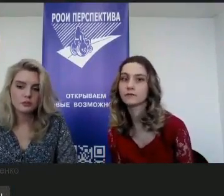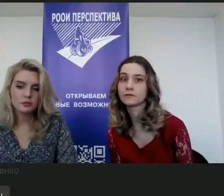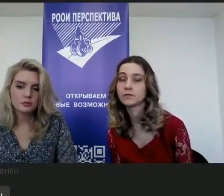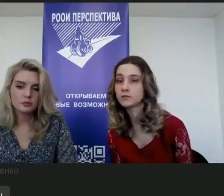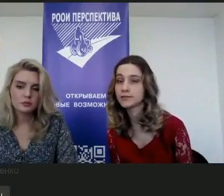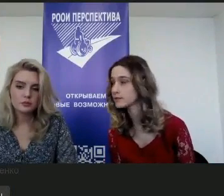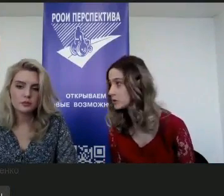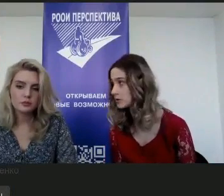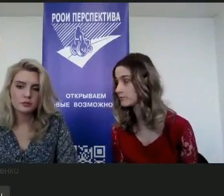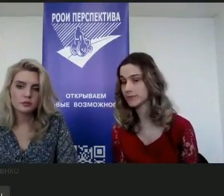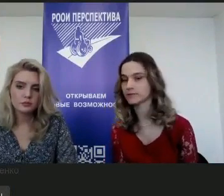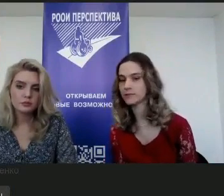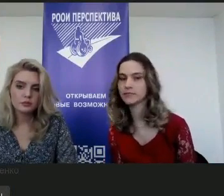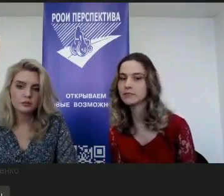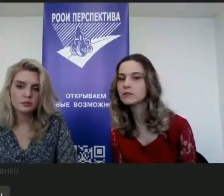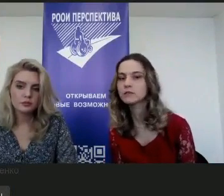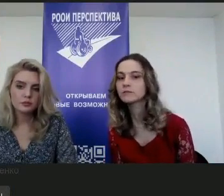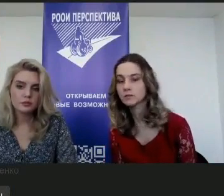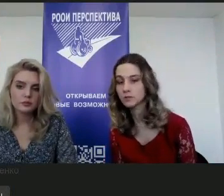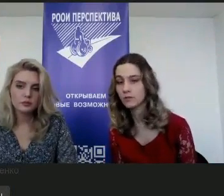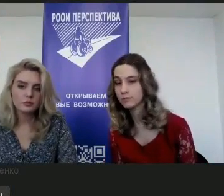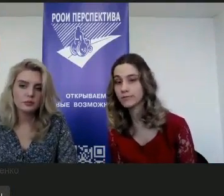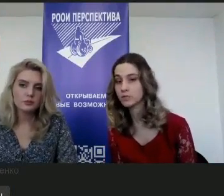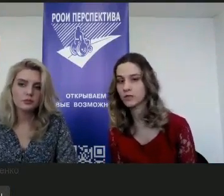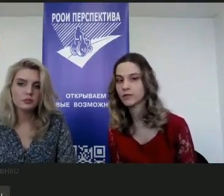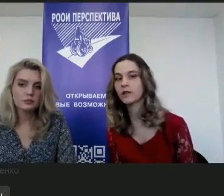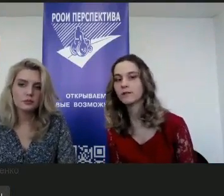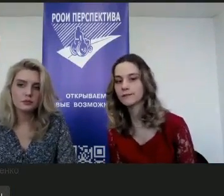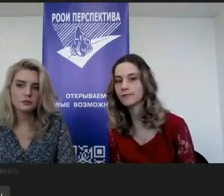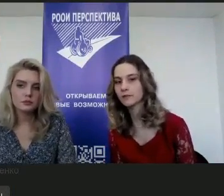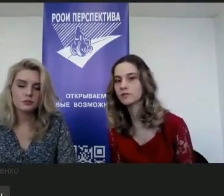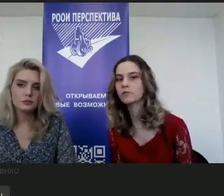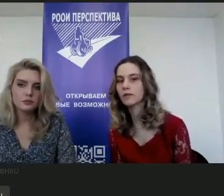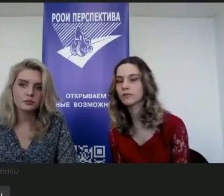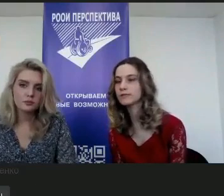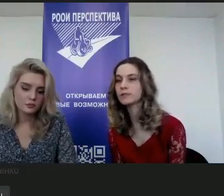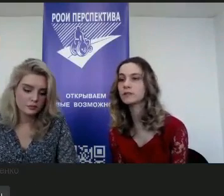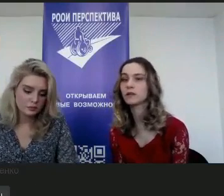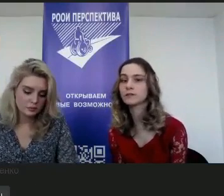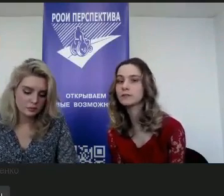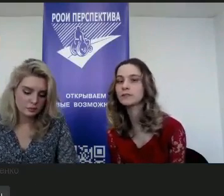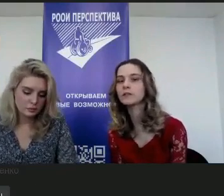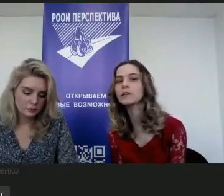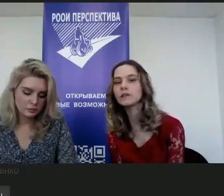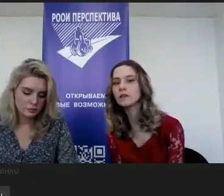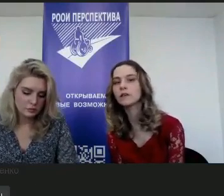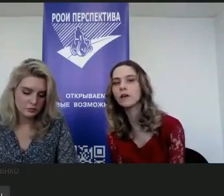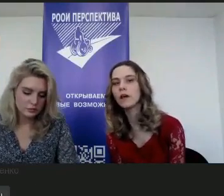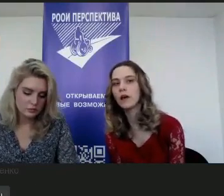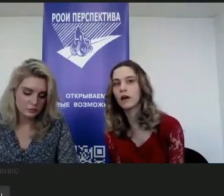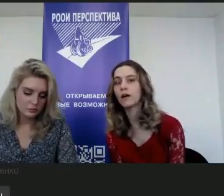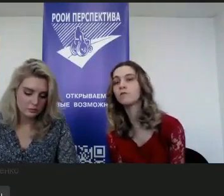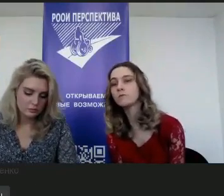начала писать стихи, начала посещать литератонное объединение «Родники»,